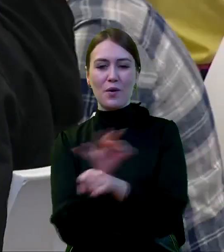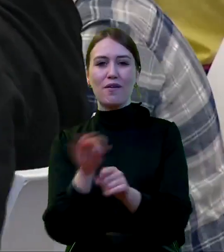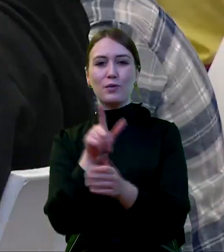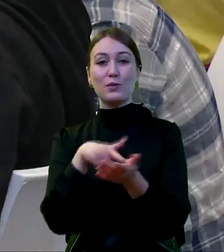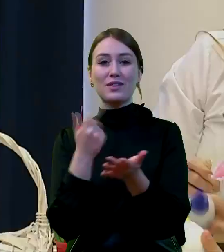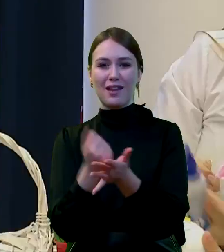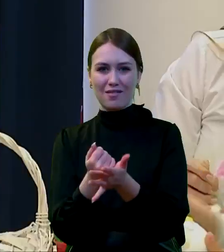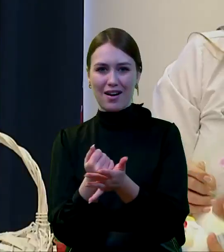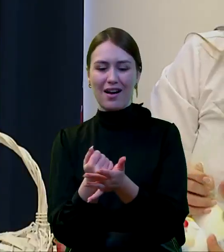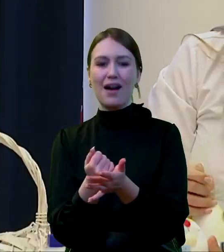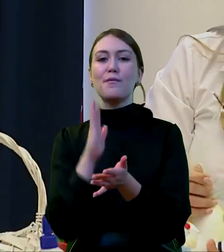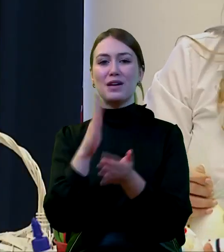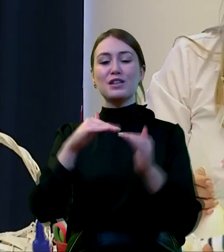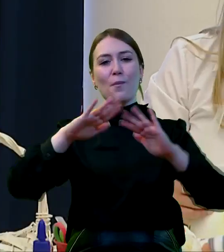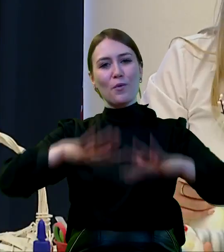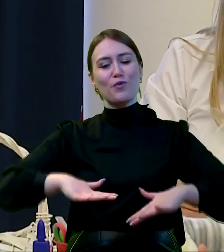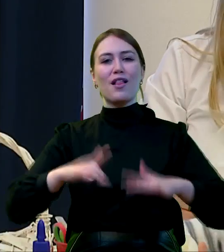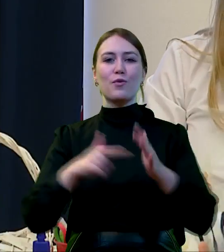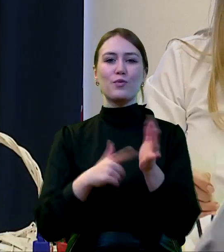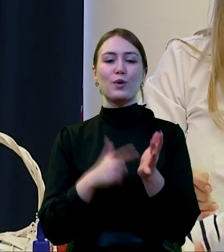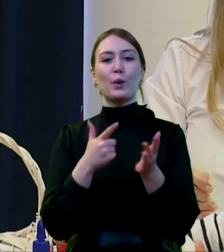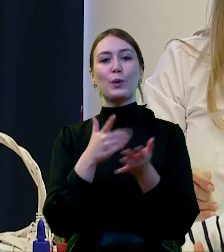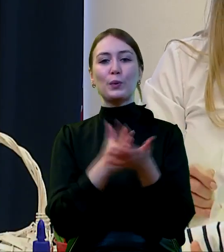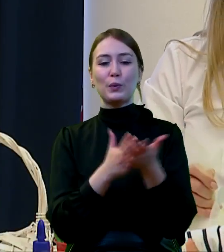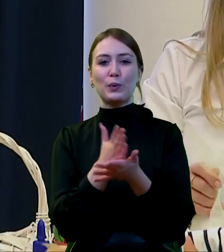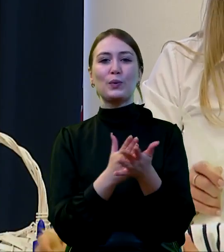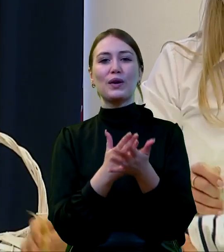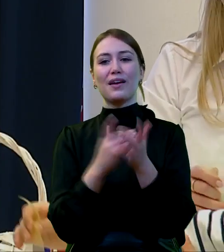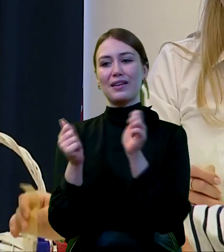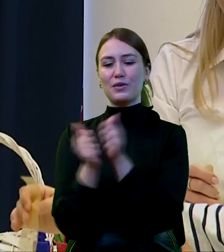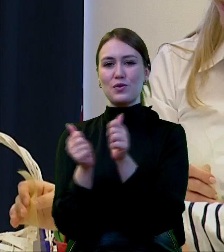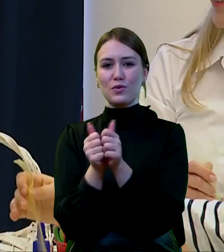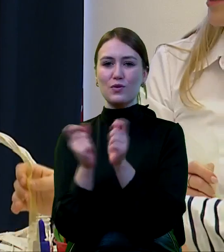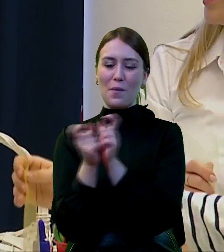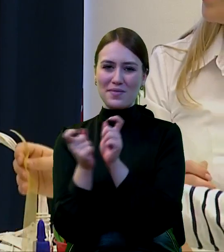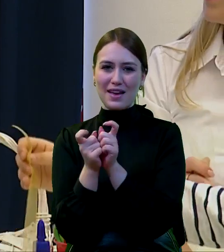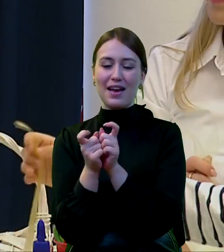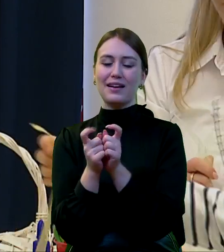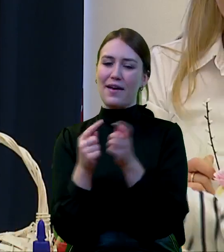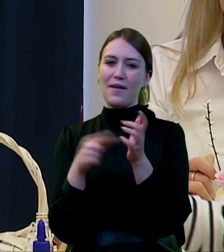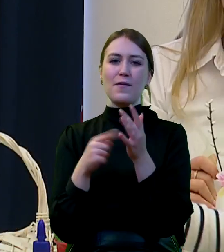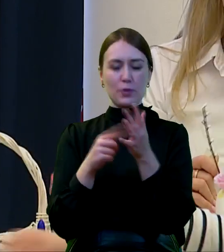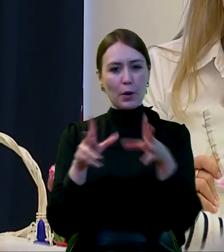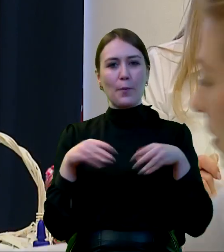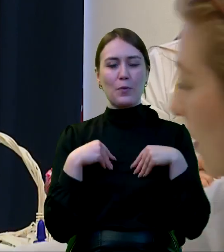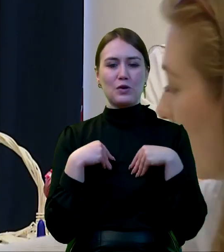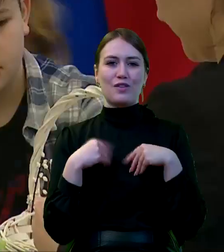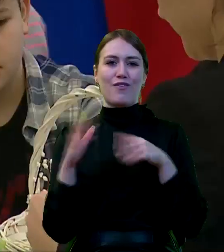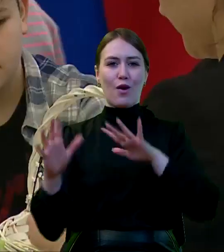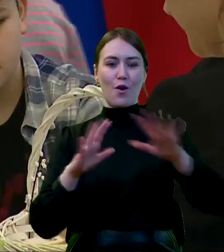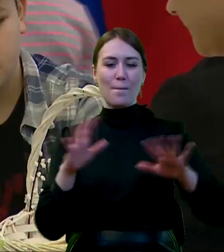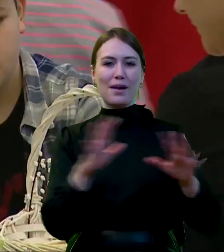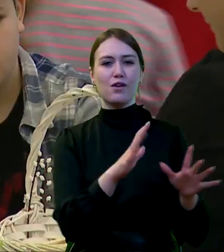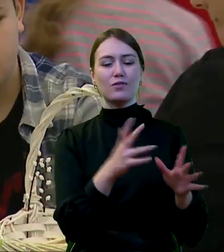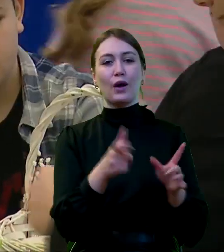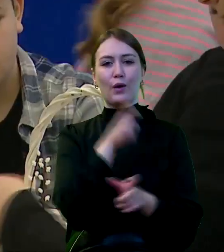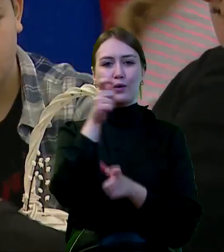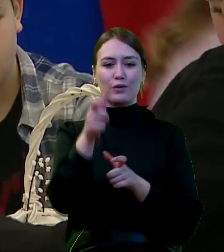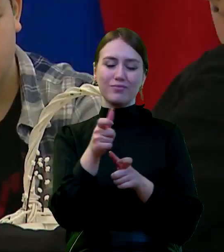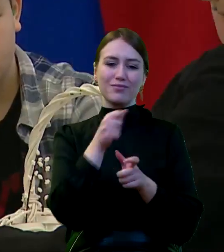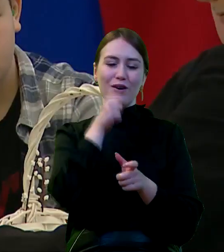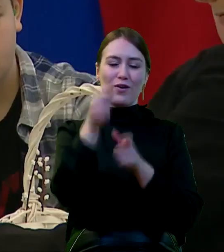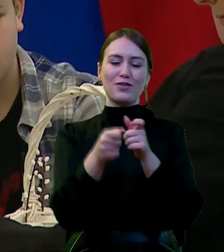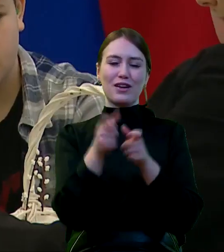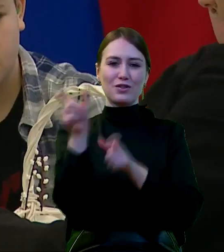ustawy, który będzie pozwalał na tak zwane usługi sąsiedzkie. To wszystko ma stworzyć możliwość opiekowania się osobami